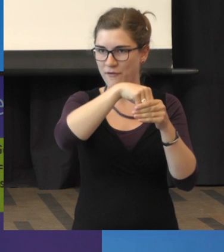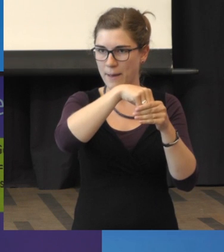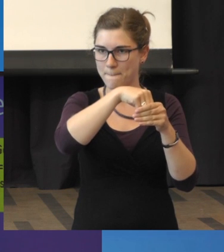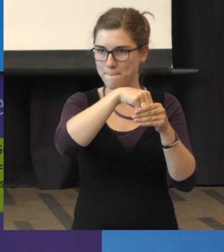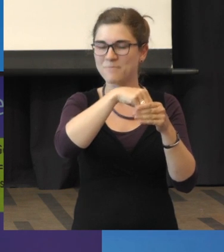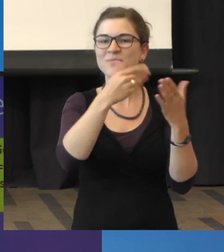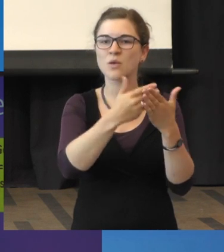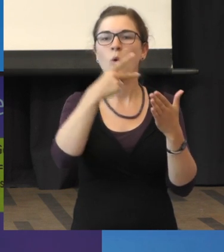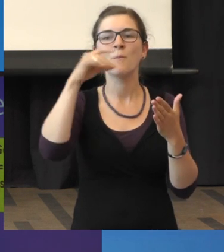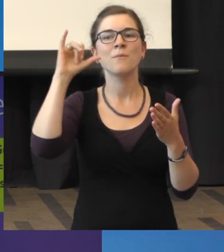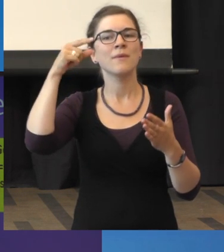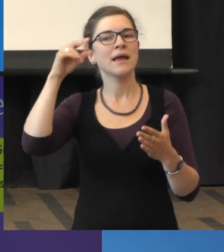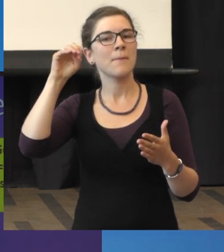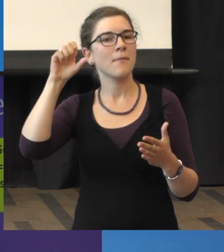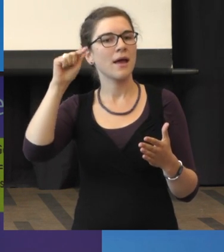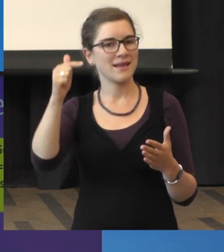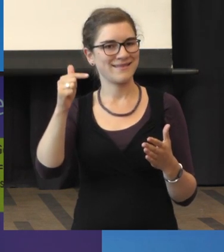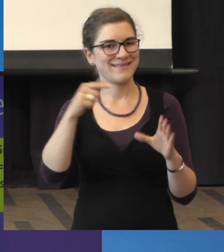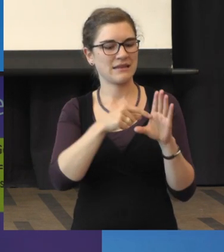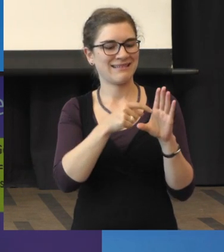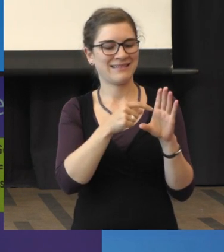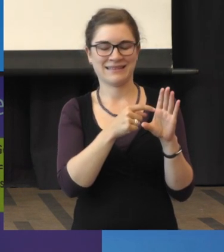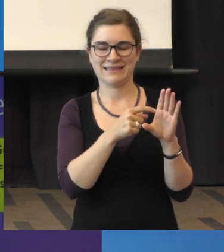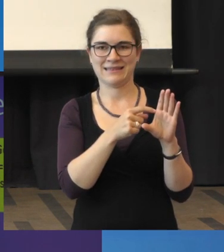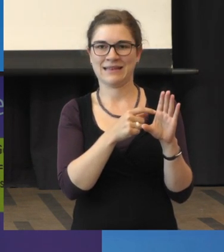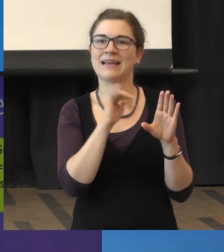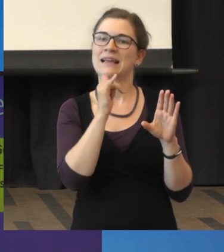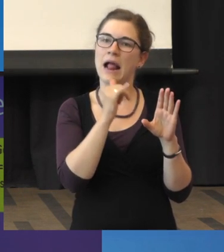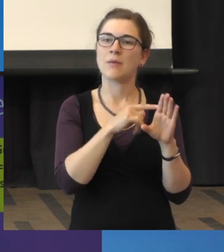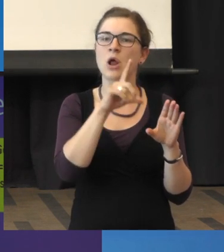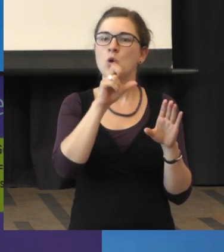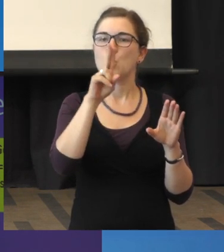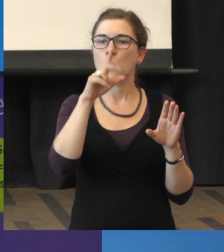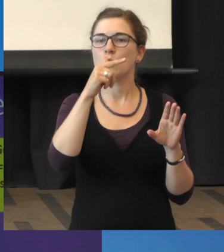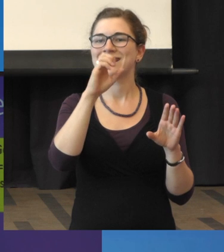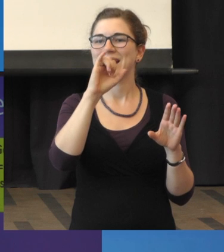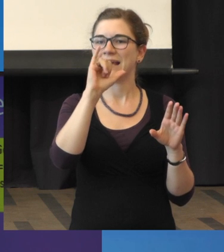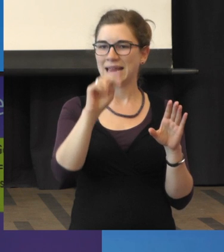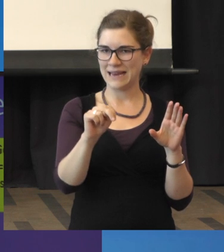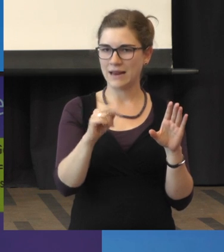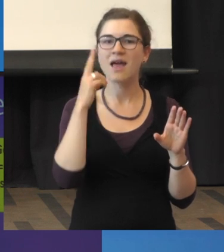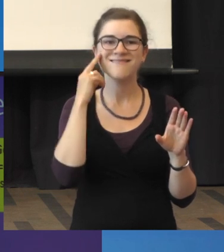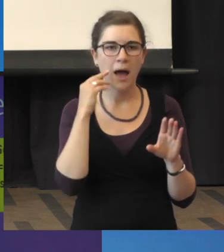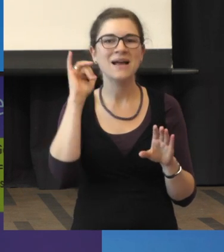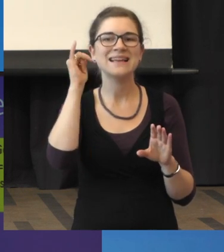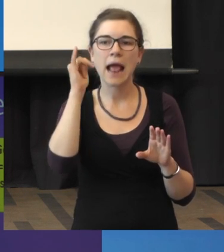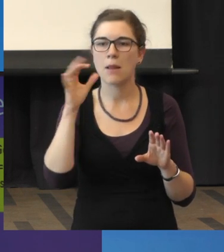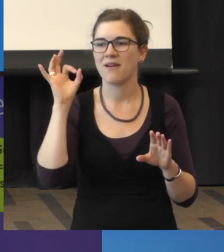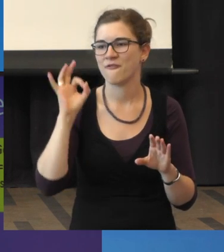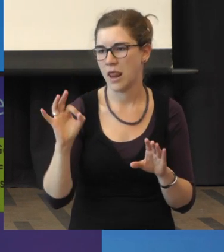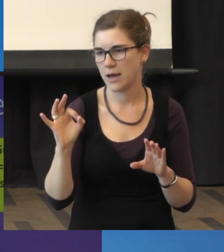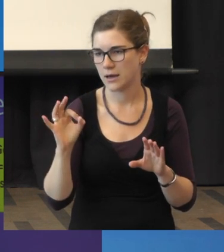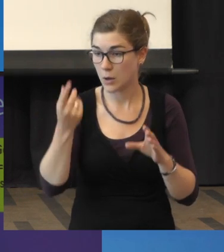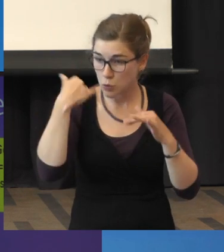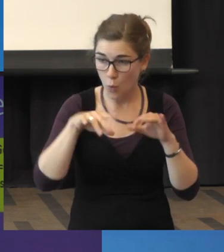Pigment, das ist gelb, das Lutein und das nennt sich der gelbe Fleck. Und wenn man da reinguckt in das Auge,